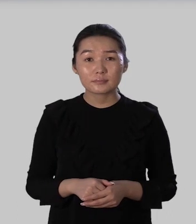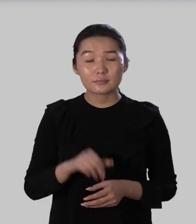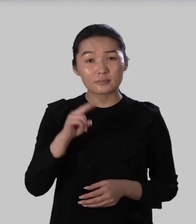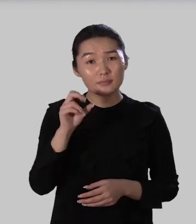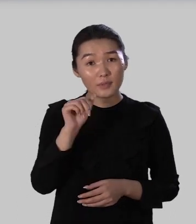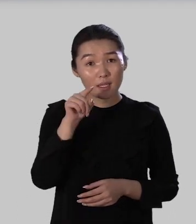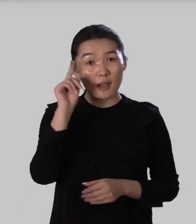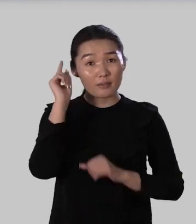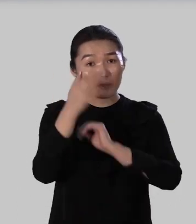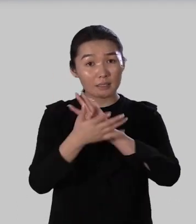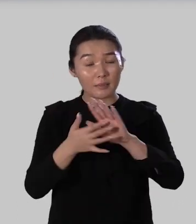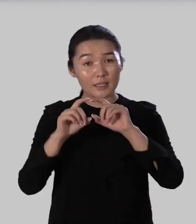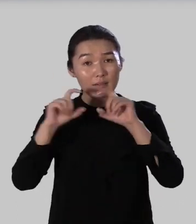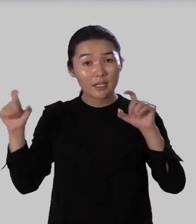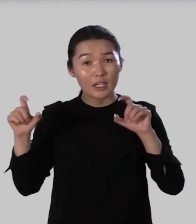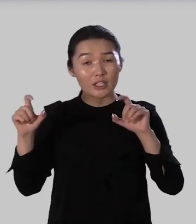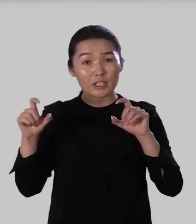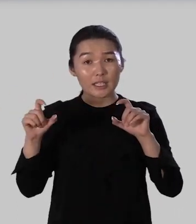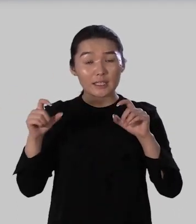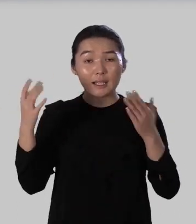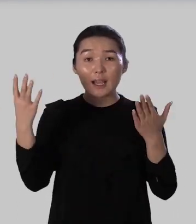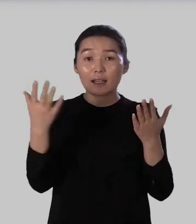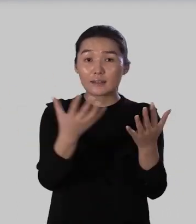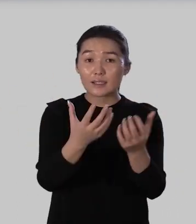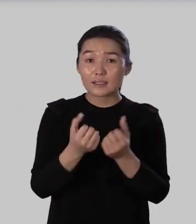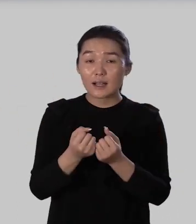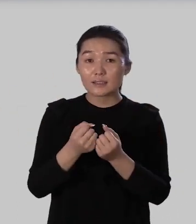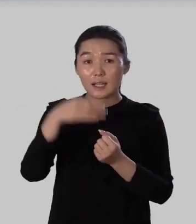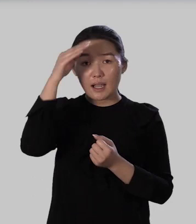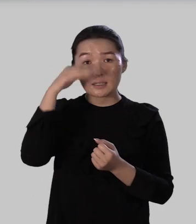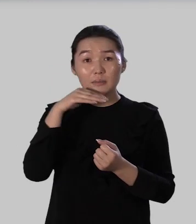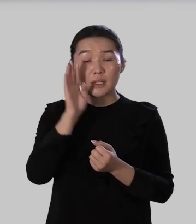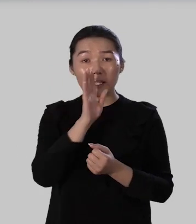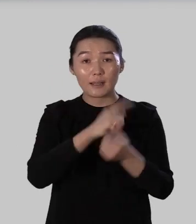как вы понимаете выражение достался от предков завет